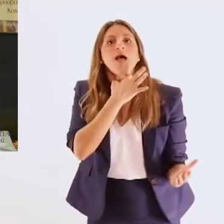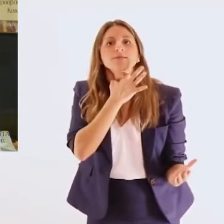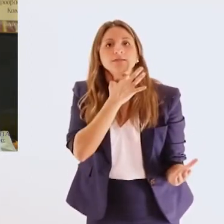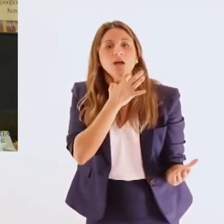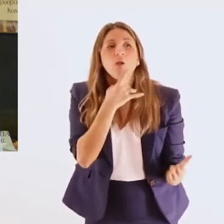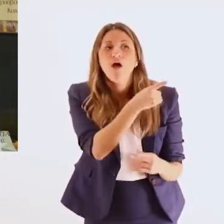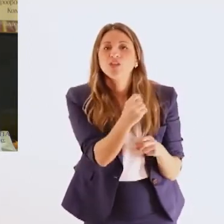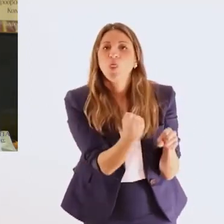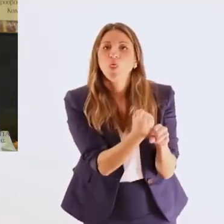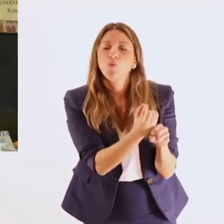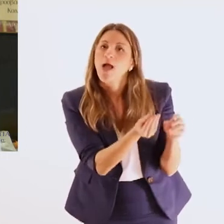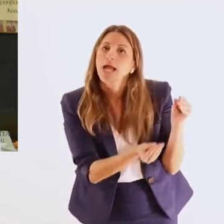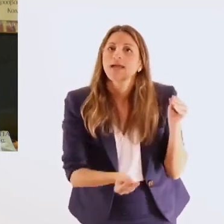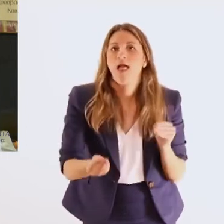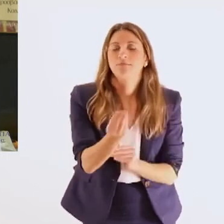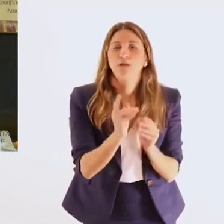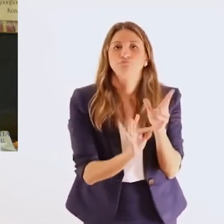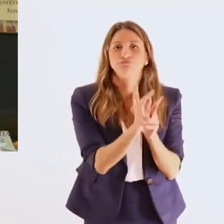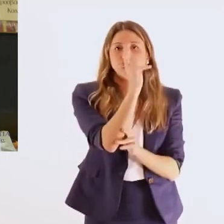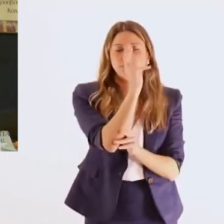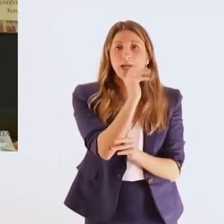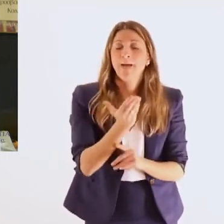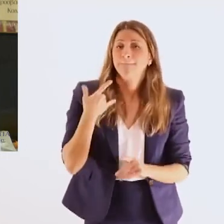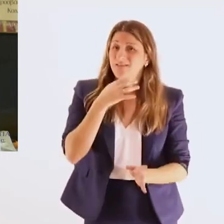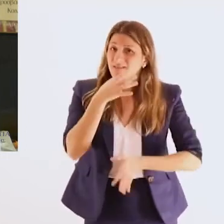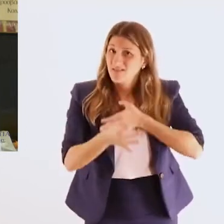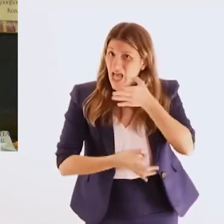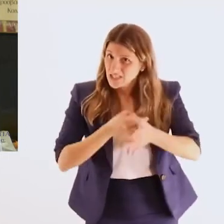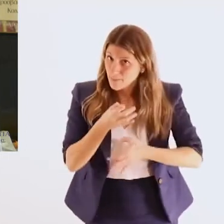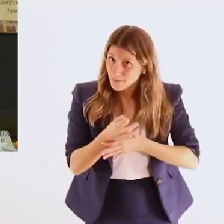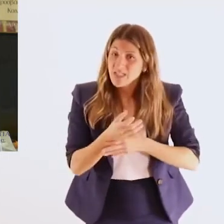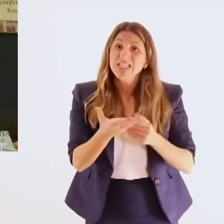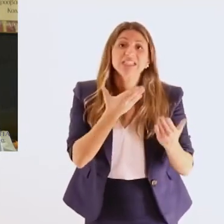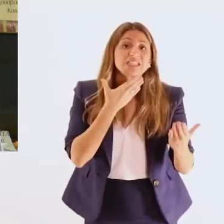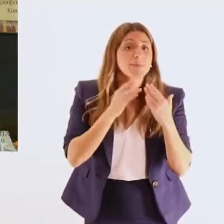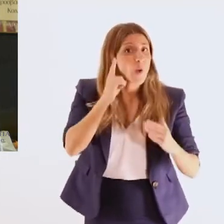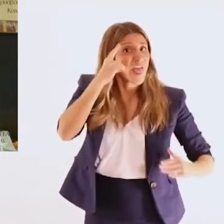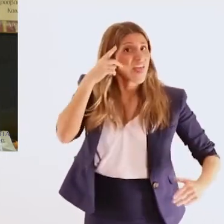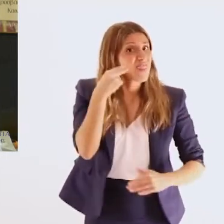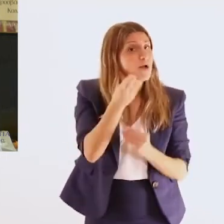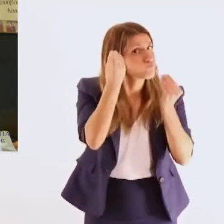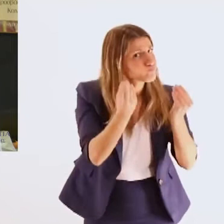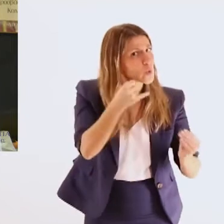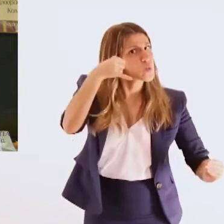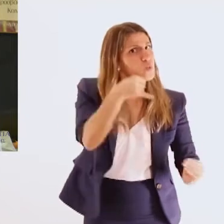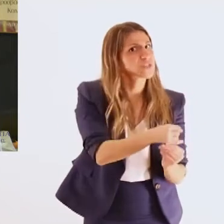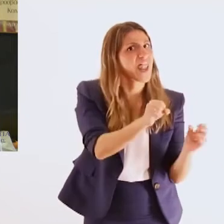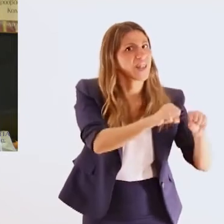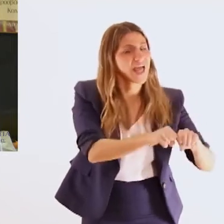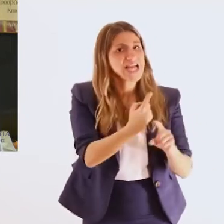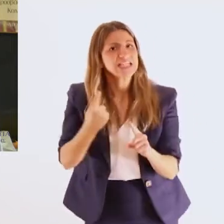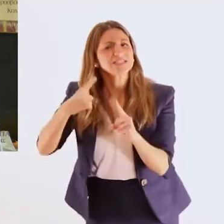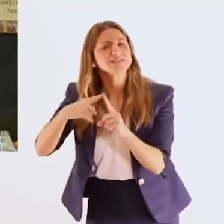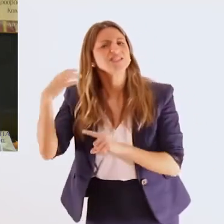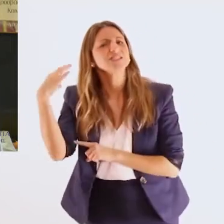γιατί αφενός απευθύνεται στα στελέχη των ένοπλων δυνάμεων της Ελλάδας στα στελέχη τα οποία είναι αρμόδια για την